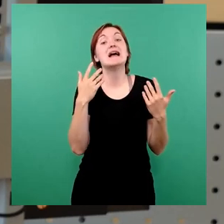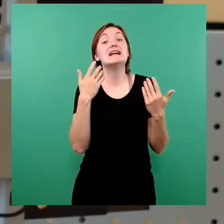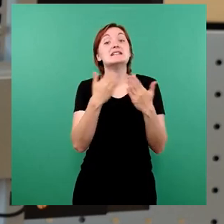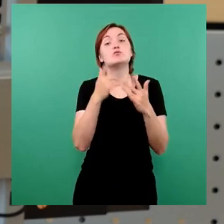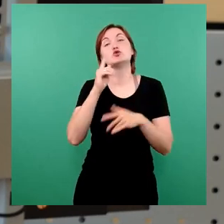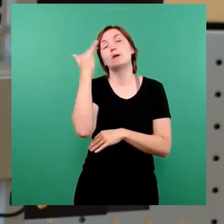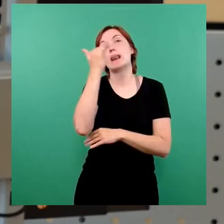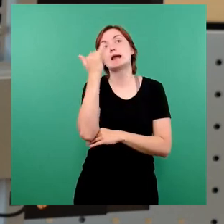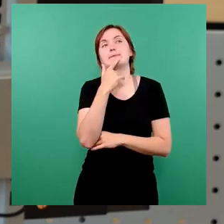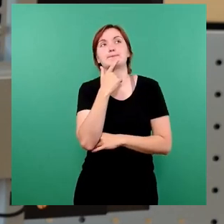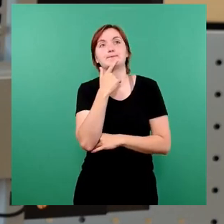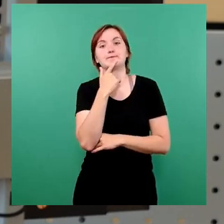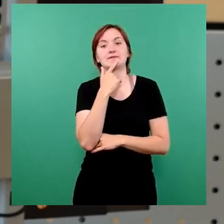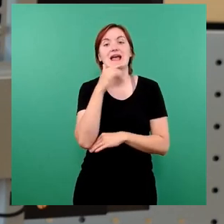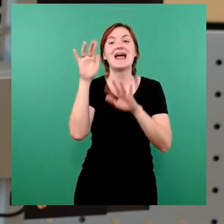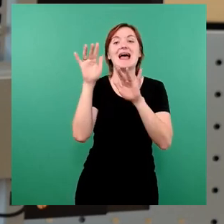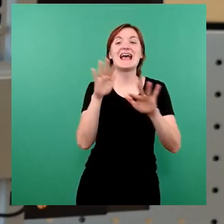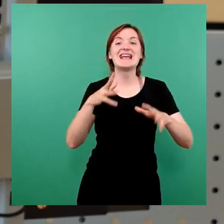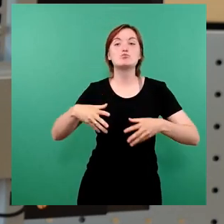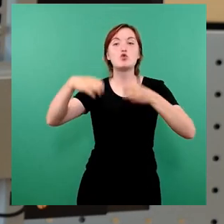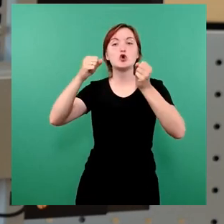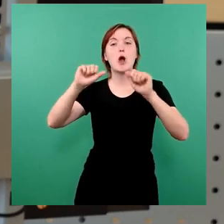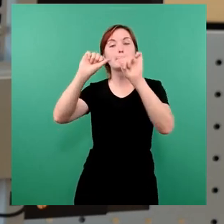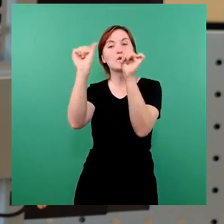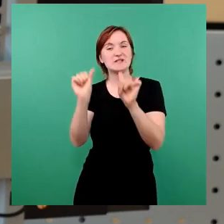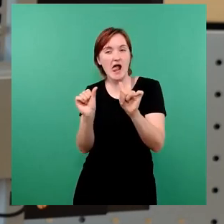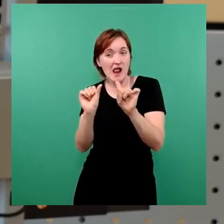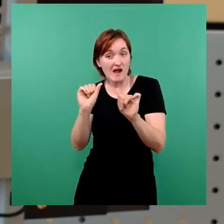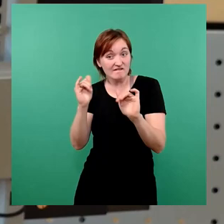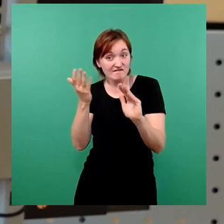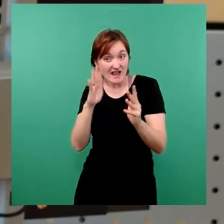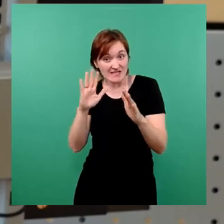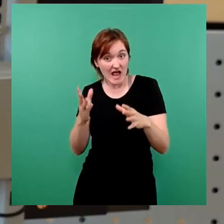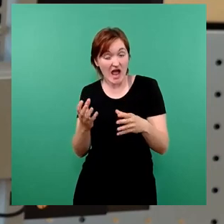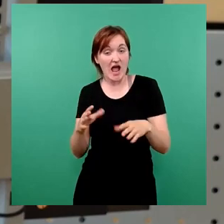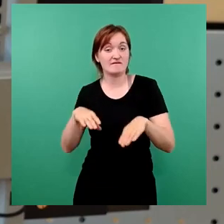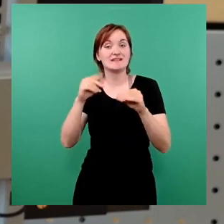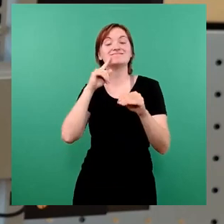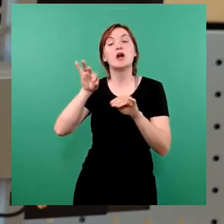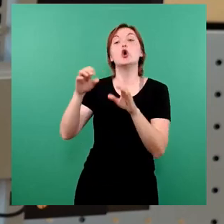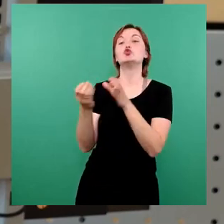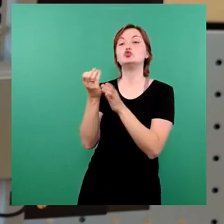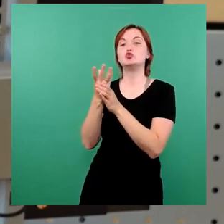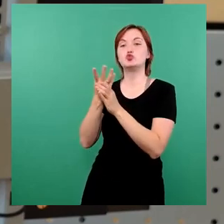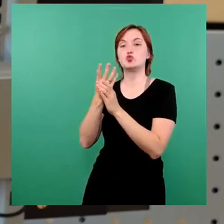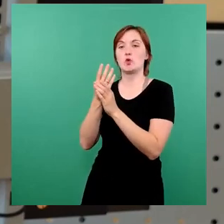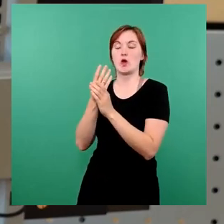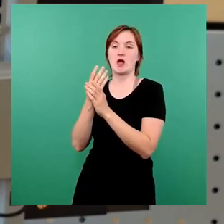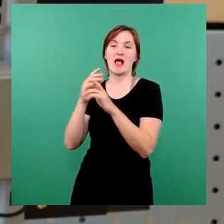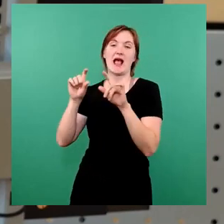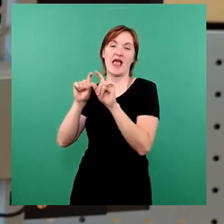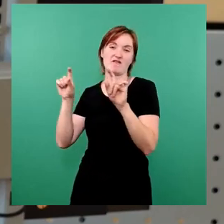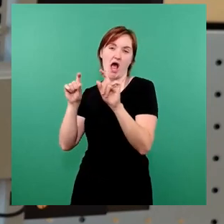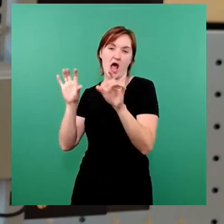über das Regensburger Modell nachdenken. Dort macht es das Kulturreferat. Es ist, glaube ich, nur